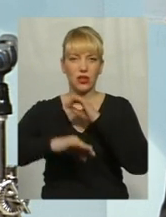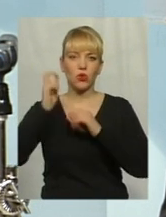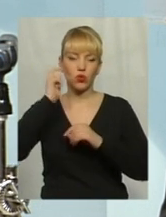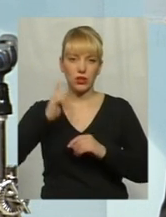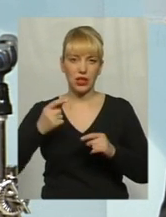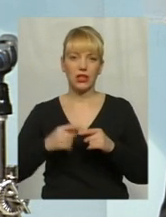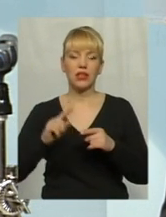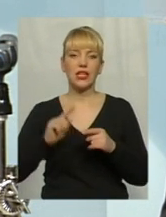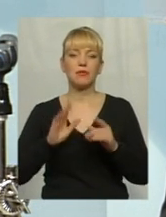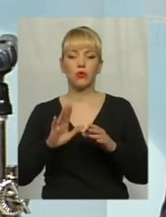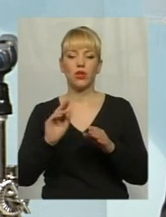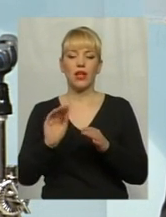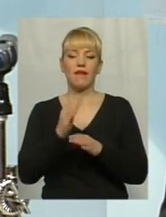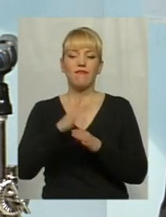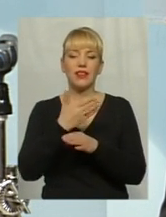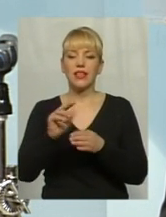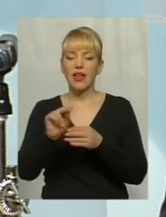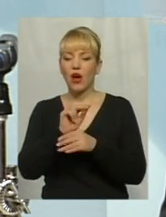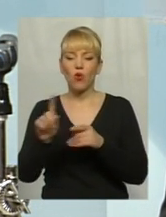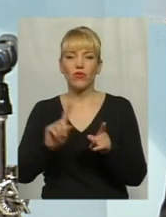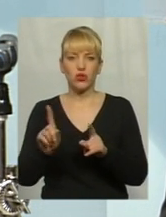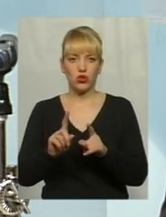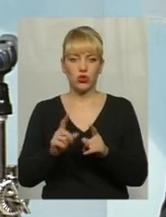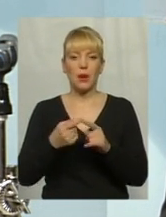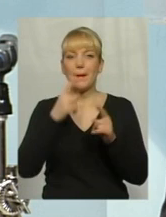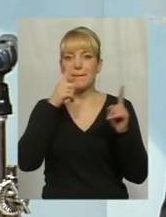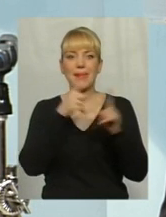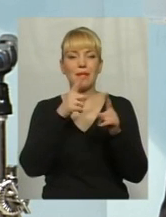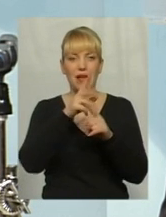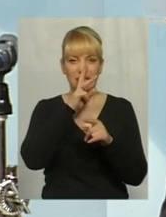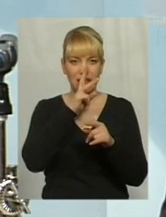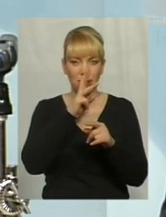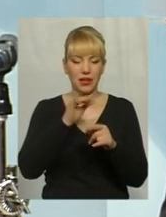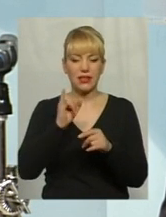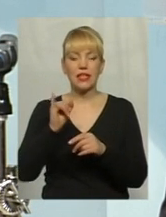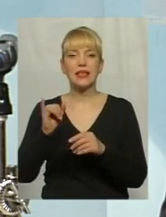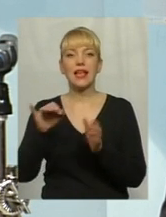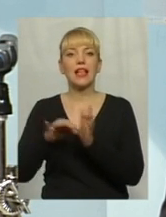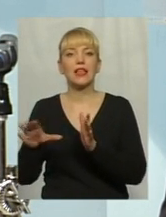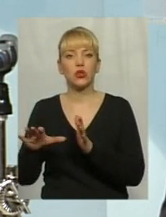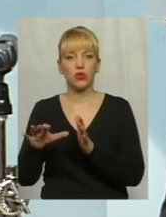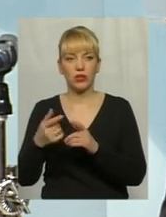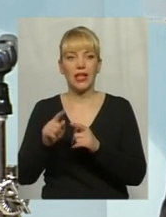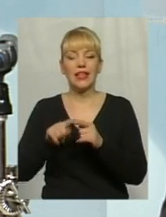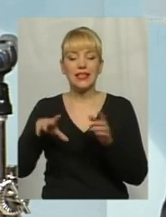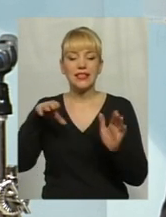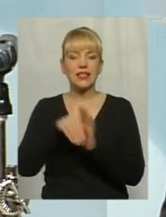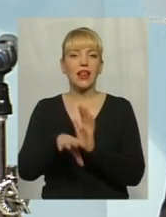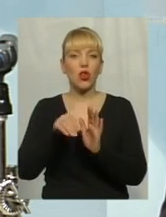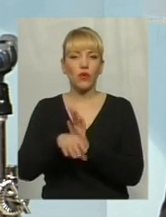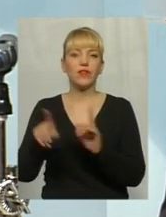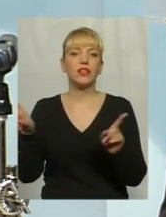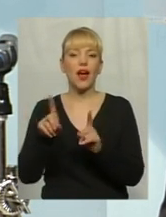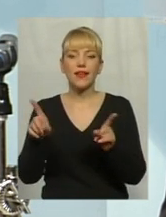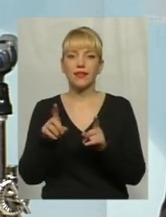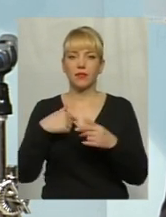відкоругована тільки на дві складових змін – на мінімальну зарплату і на електроенергію ріст. На ті складові, на які місцева влада ніяк